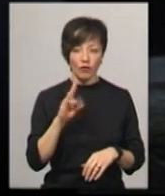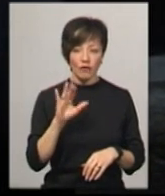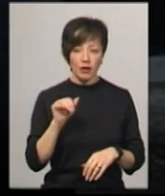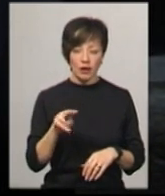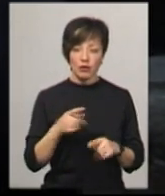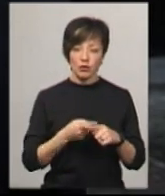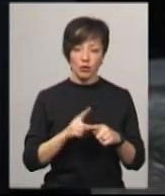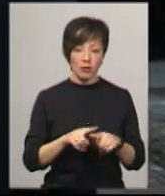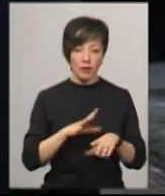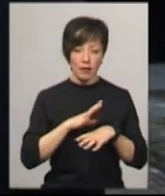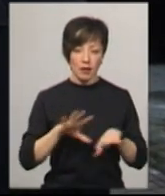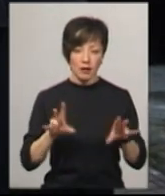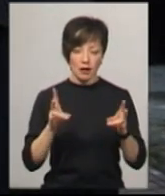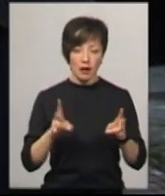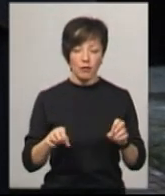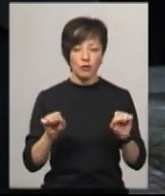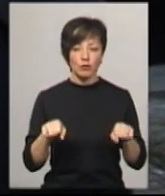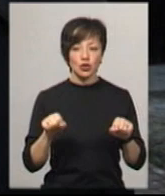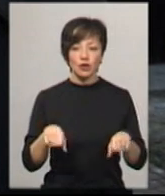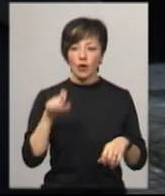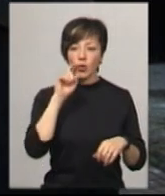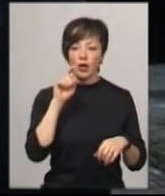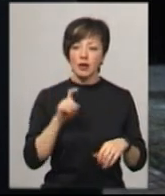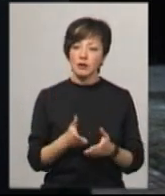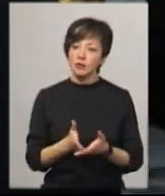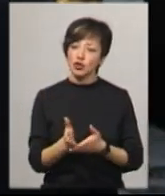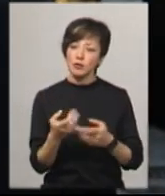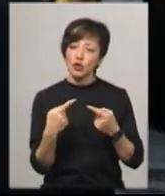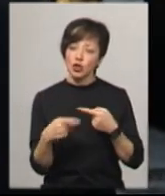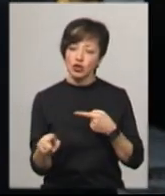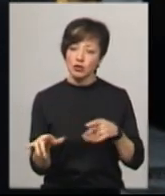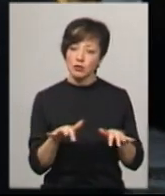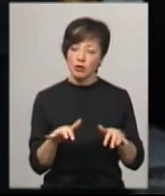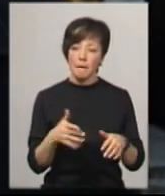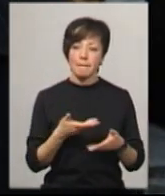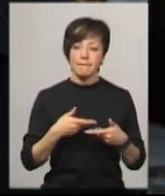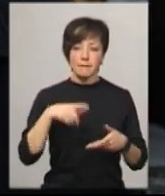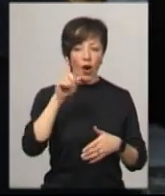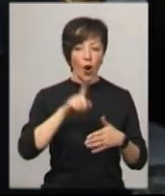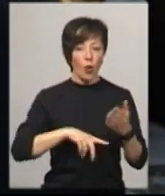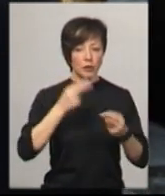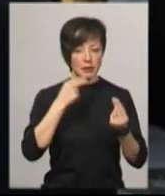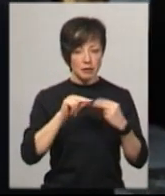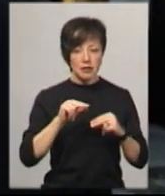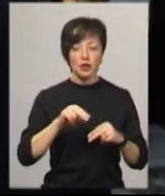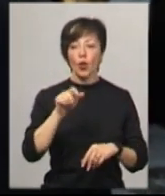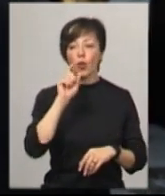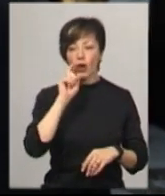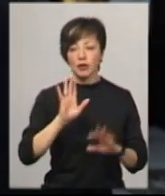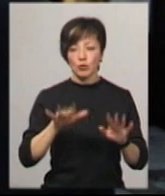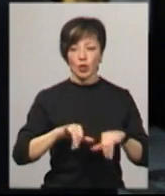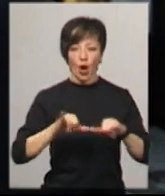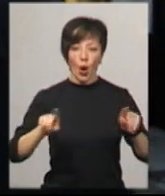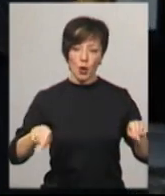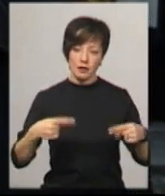всього втратили. Можливо, Україна пішла би іншим шляхом. Ми оптимісти. Україна буде ще розсвітати.